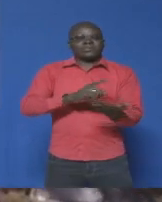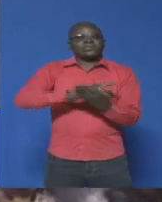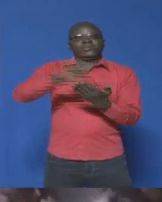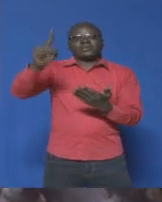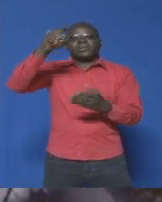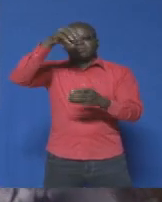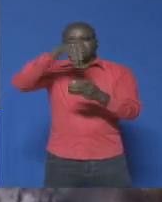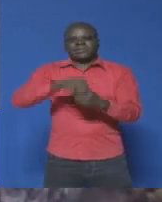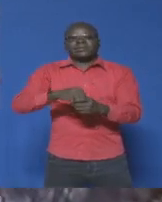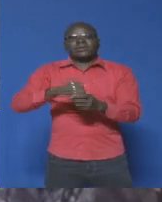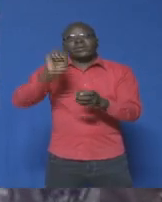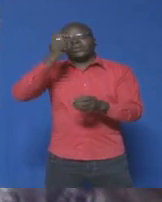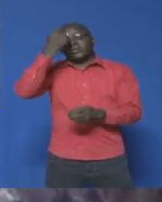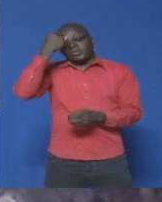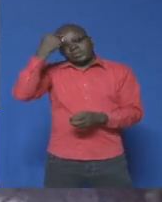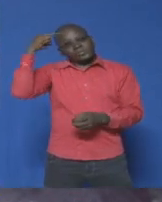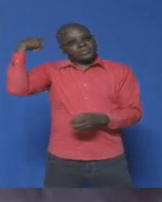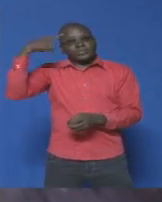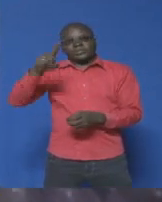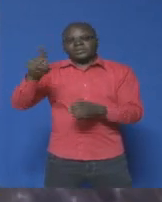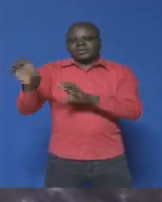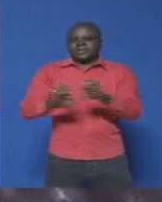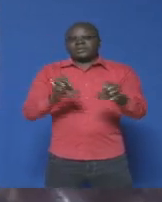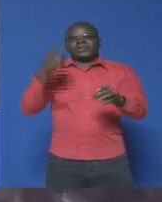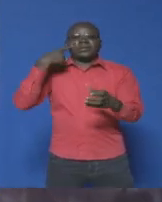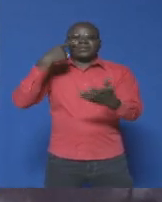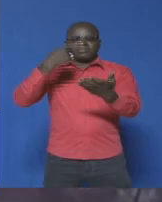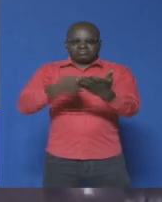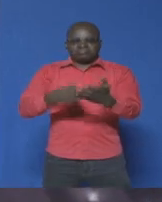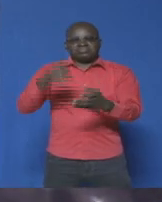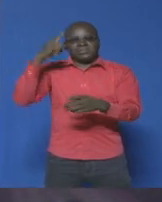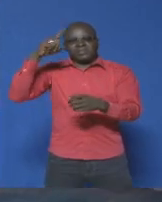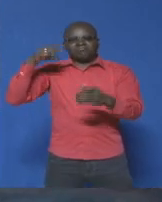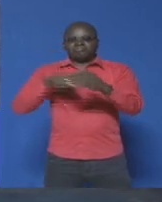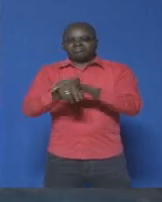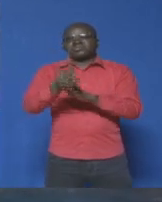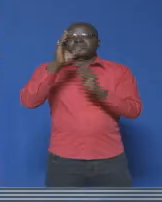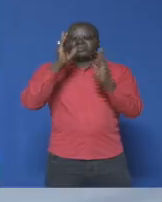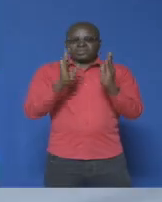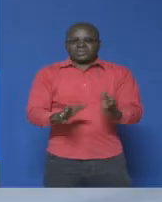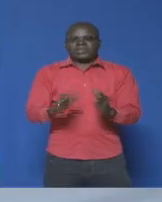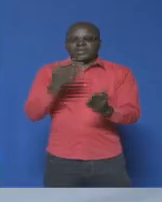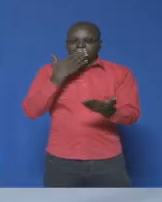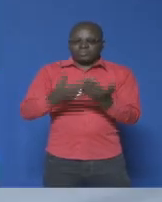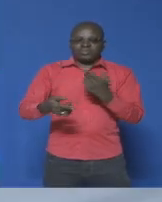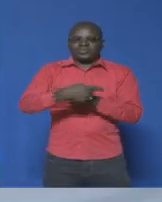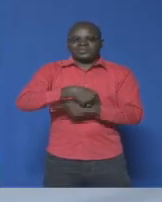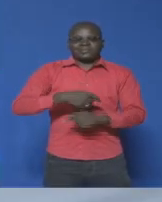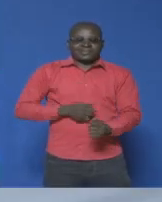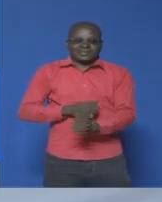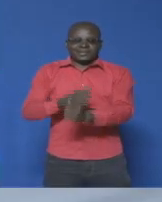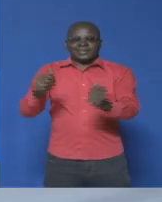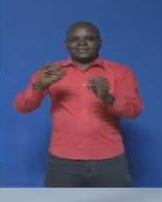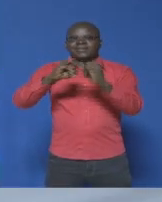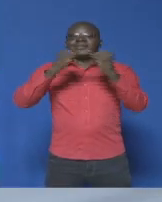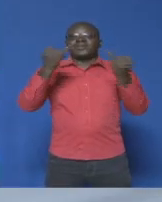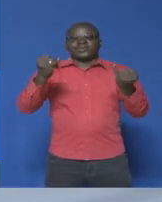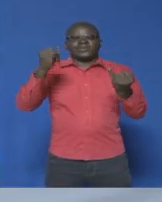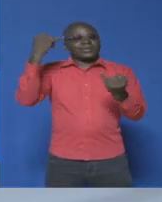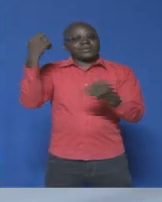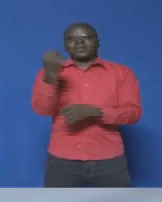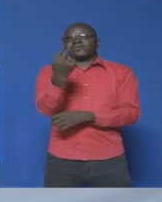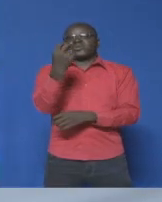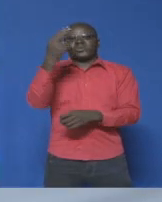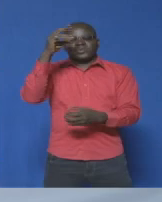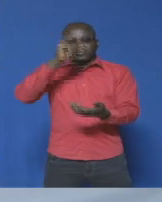gouvernement n'hésite pas à suspecter des actes criminels. Bonjour, merci de suivre les actualités de la mi-journée sur la